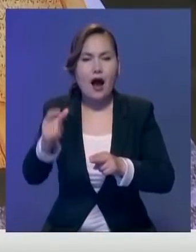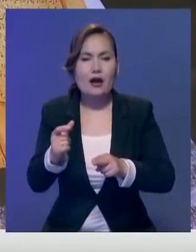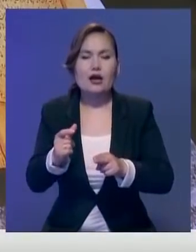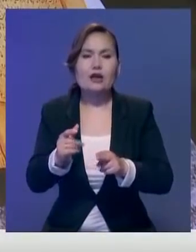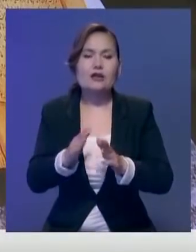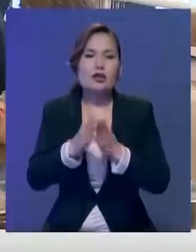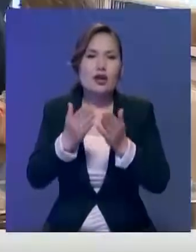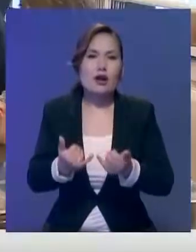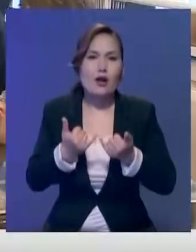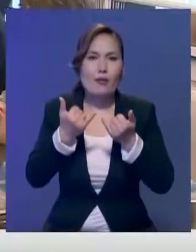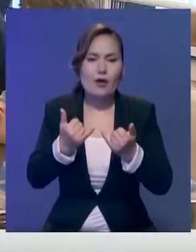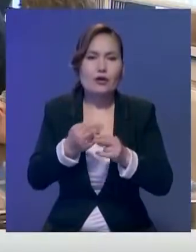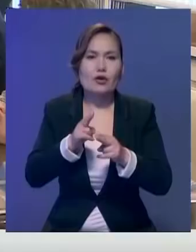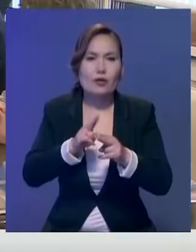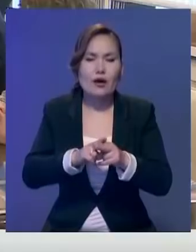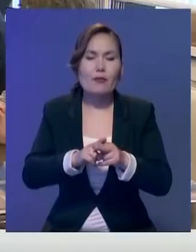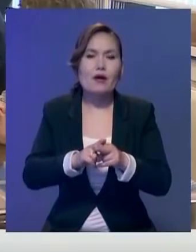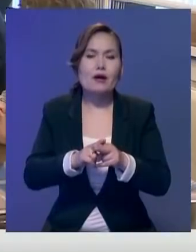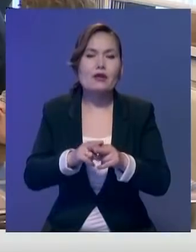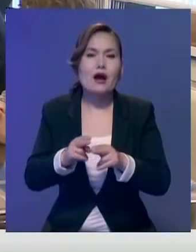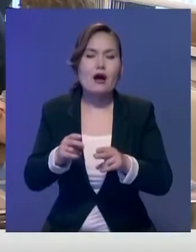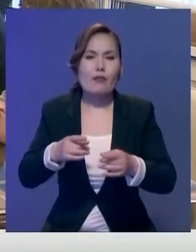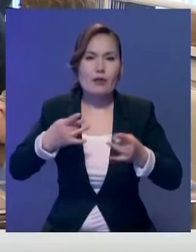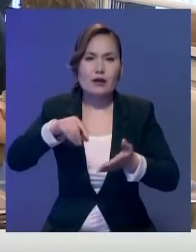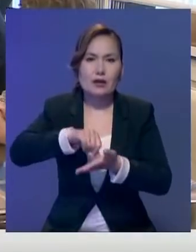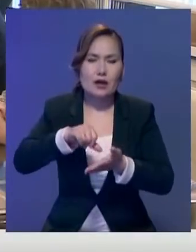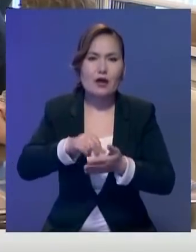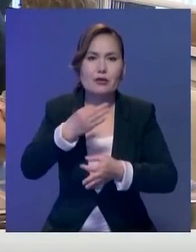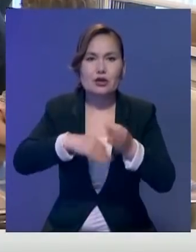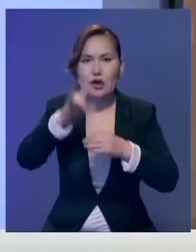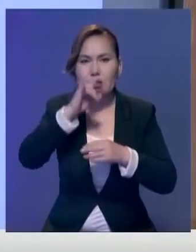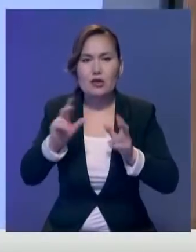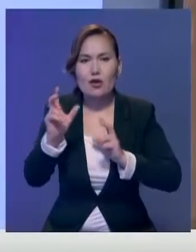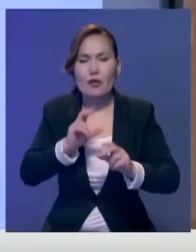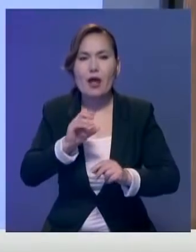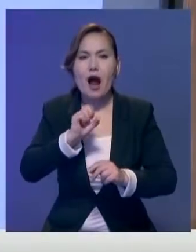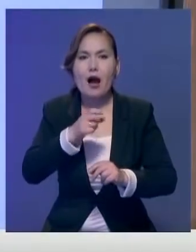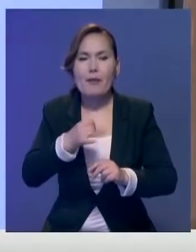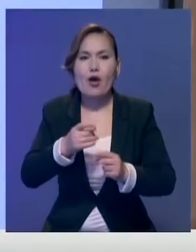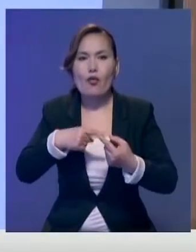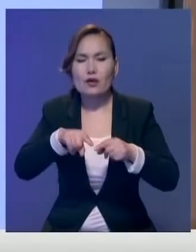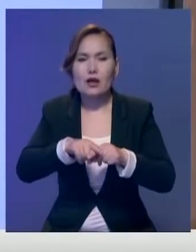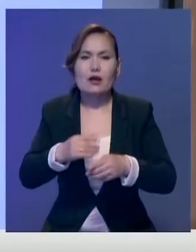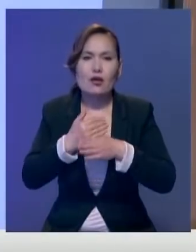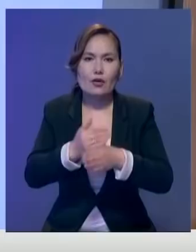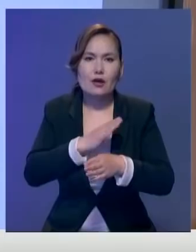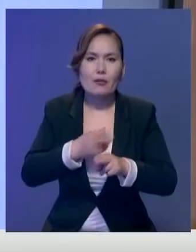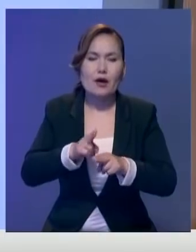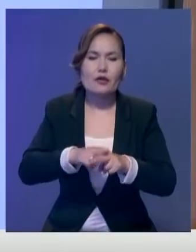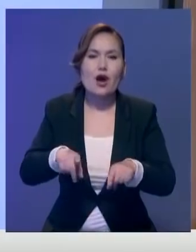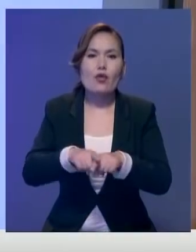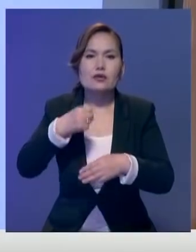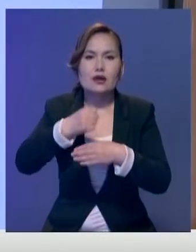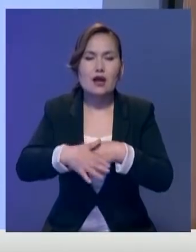бас қосығды өткізуге Сәрсен Аманжол ұфатындағы шығыс Қазақстан университетінің Абай орталығы мұрындық болған. Дәл осындай орталық